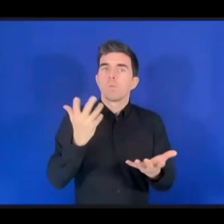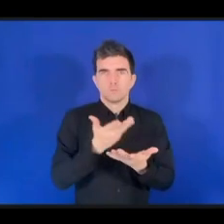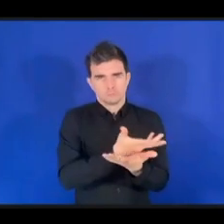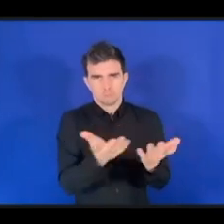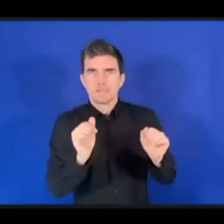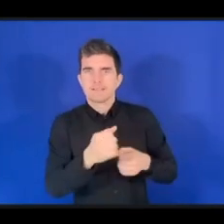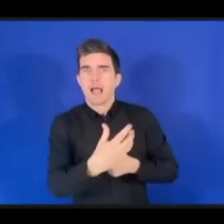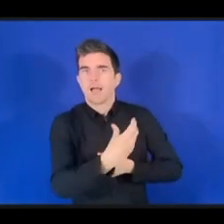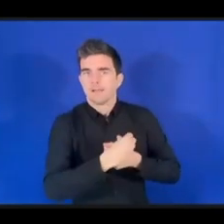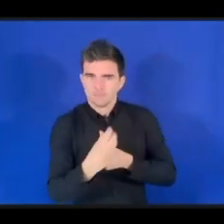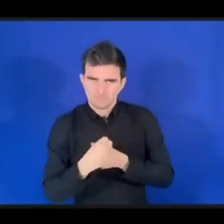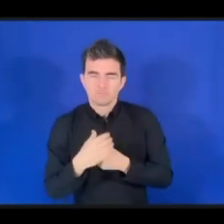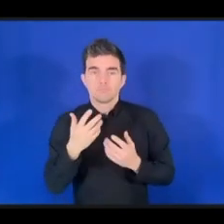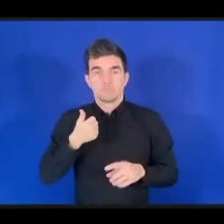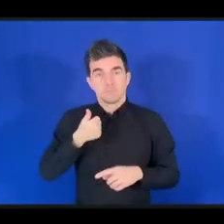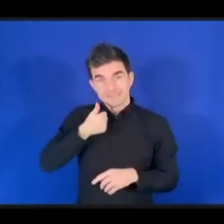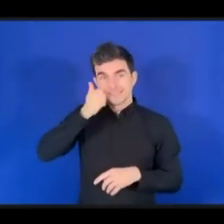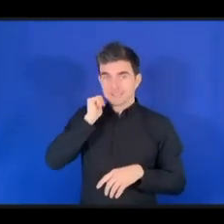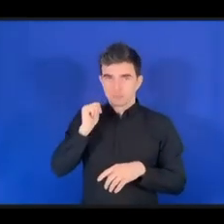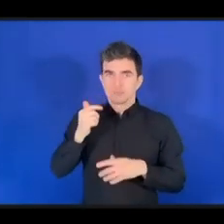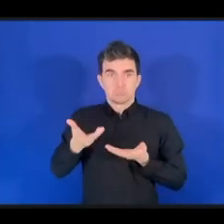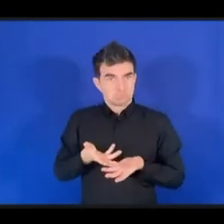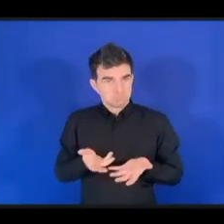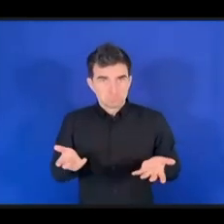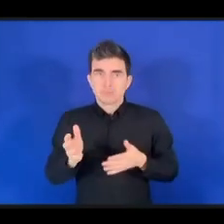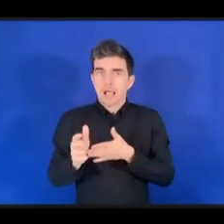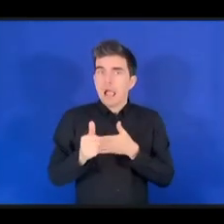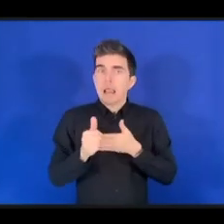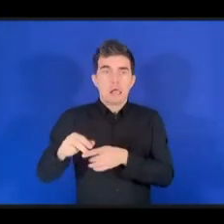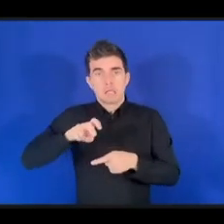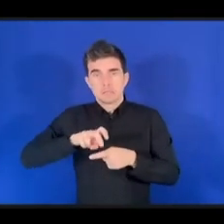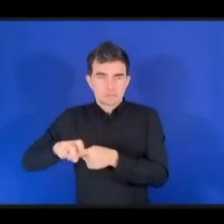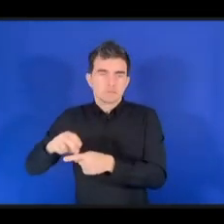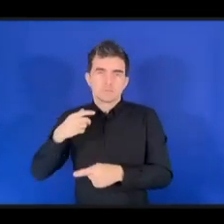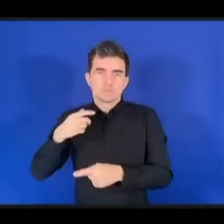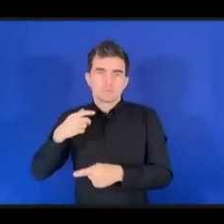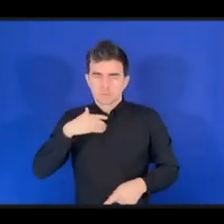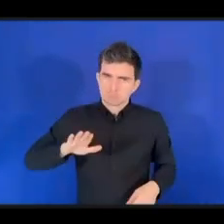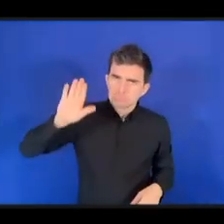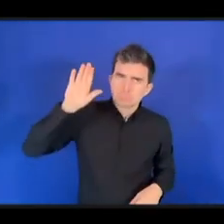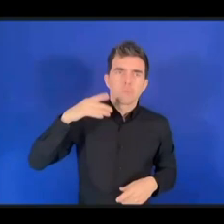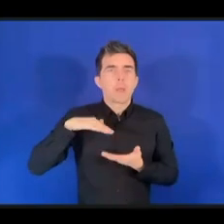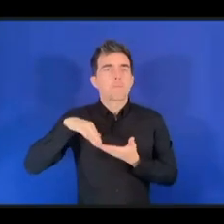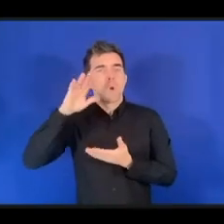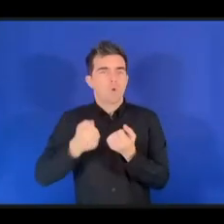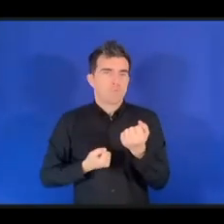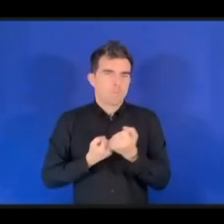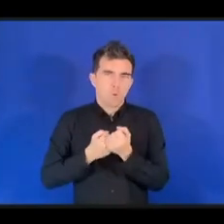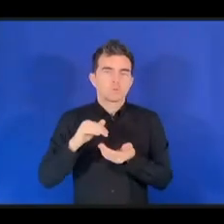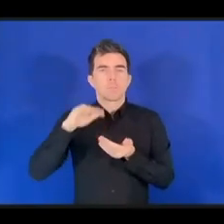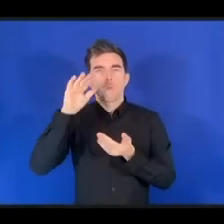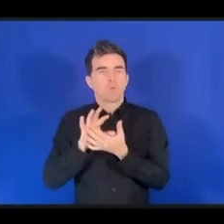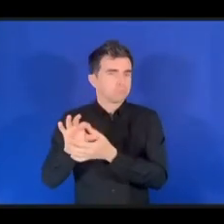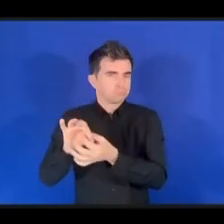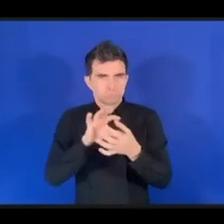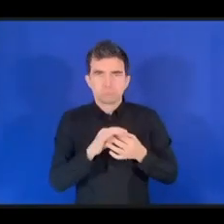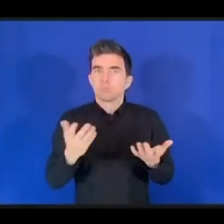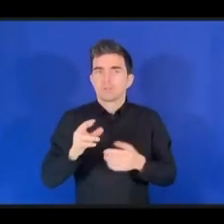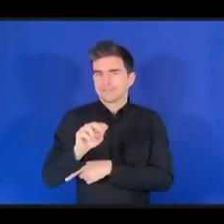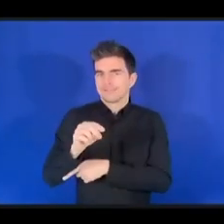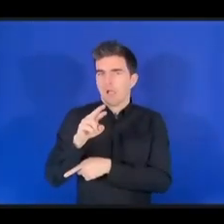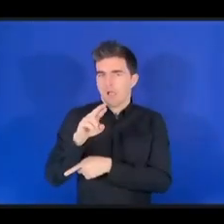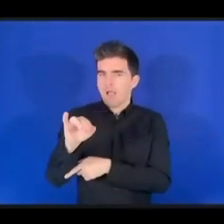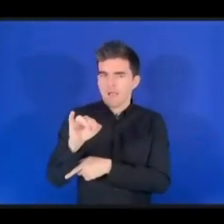поднимался вопрос о необходимости увеличения поддержки и больших связей для региональных форумов,